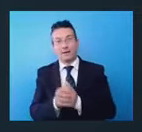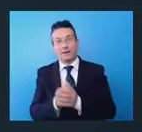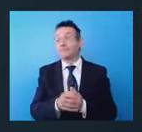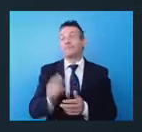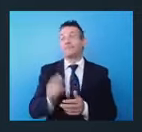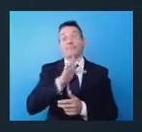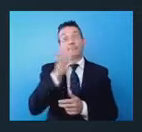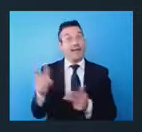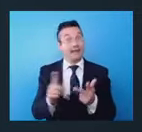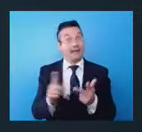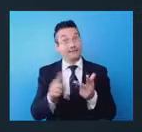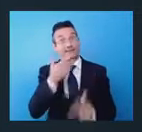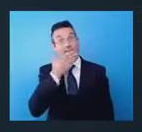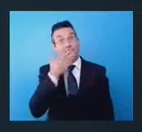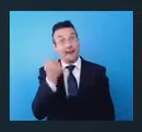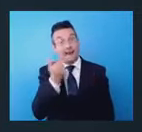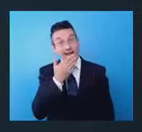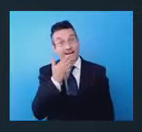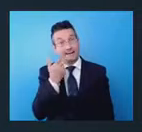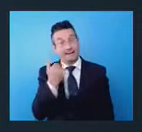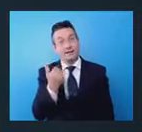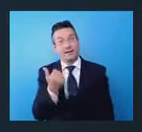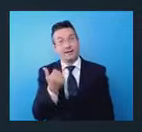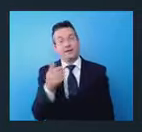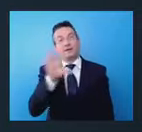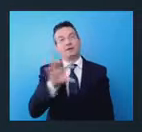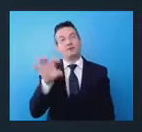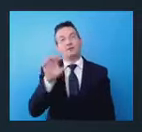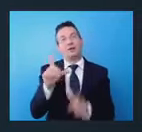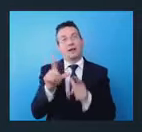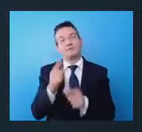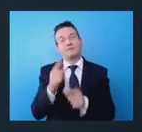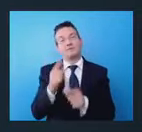me manchiamo molto, dove la Regione Lazio dovrebbe fare il passo